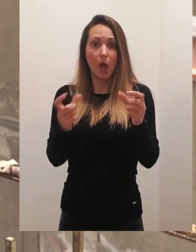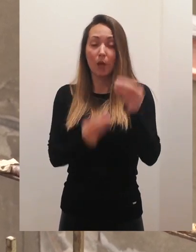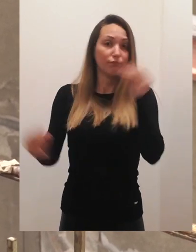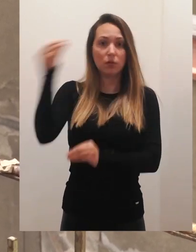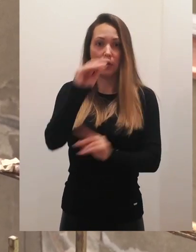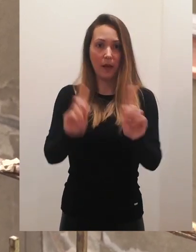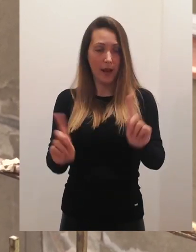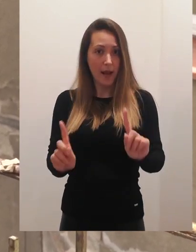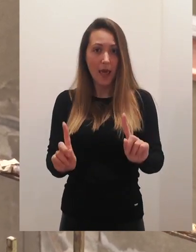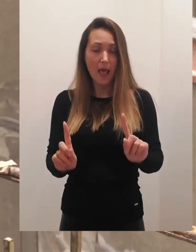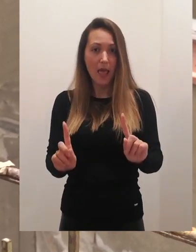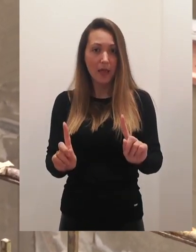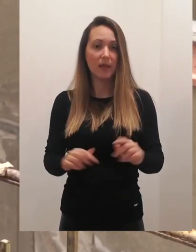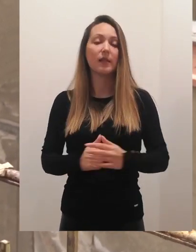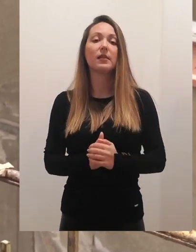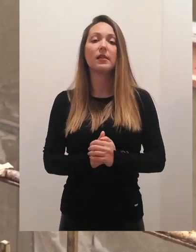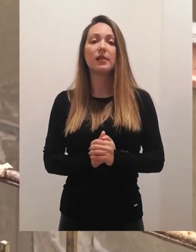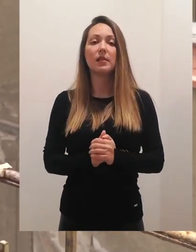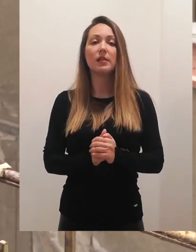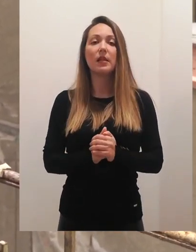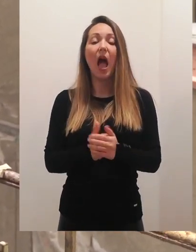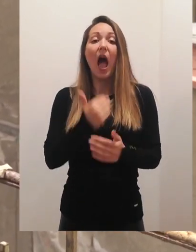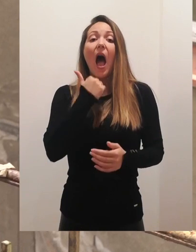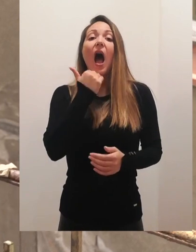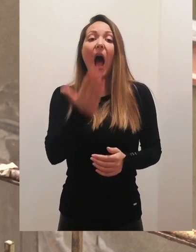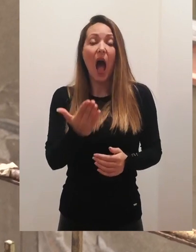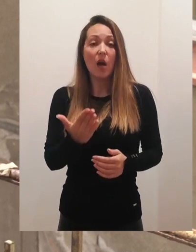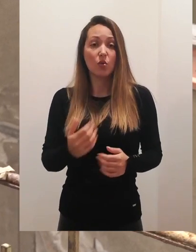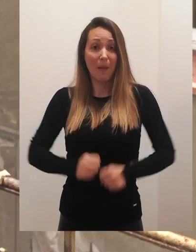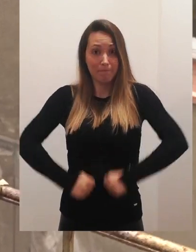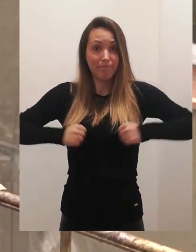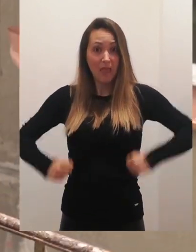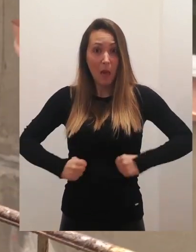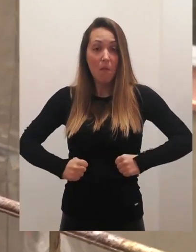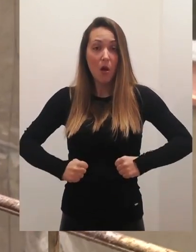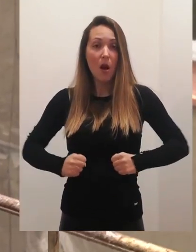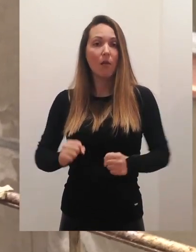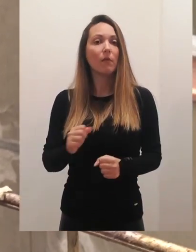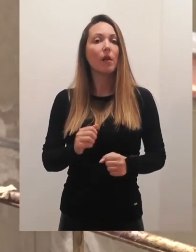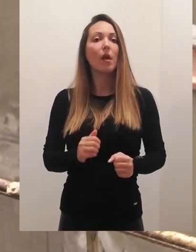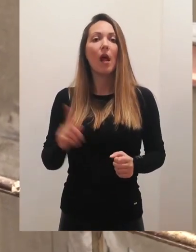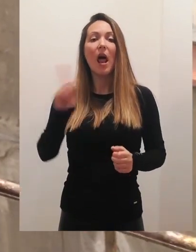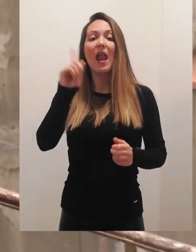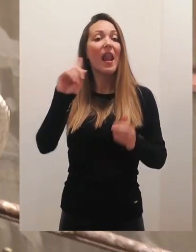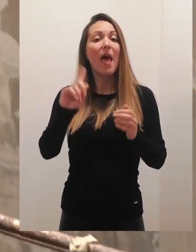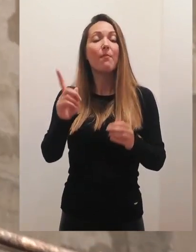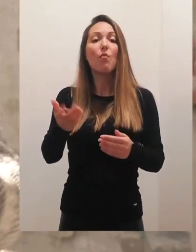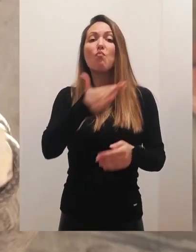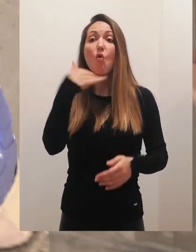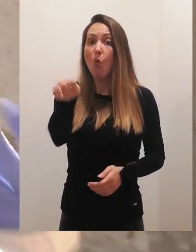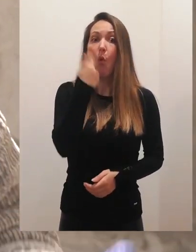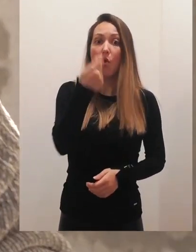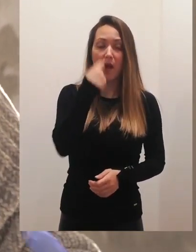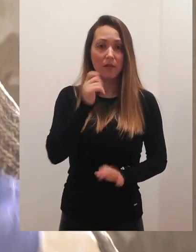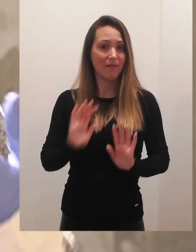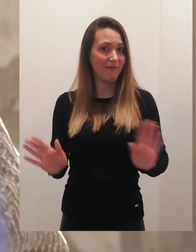Znači, da nekako sve ono što... Ako imam problema sa telesnom težinom, da ne provodim vreme